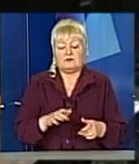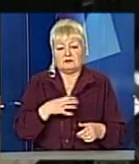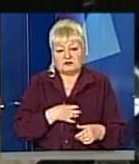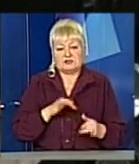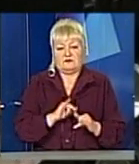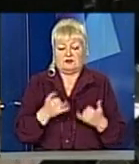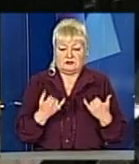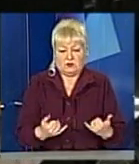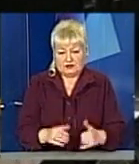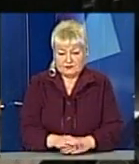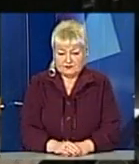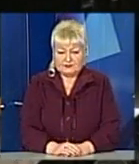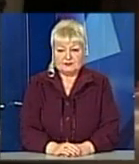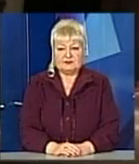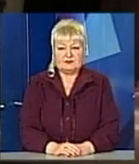сьогодні.